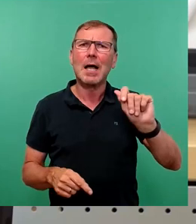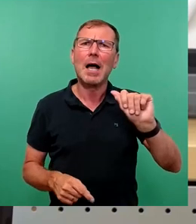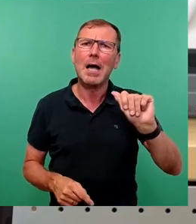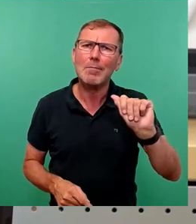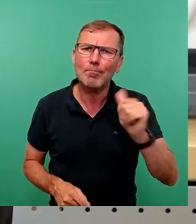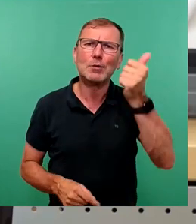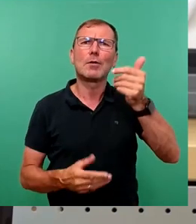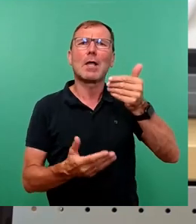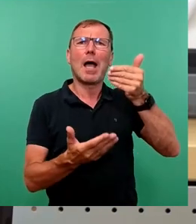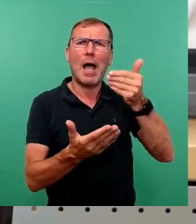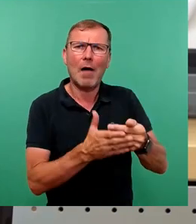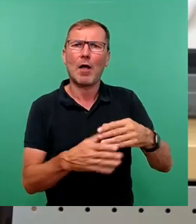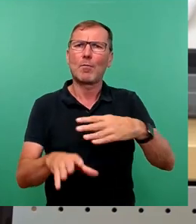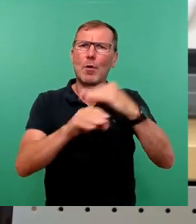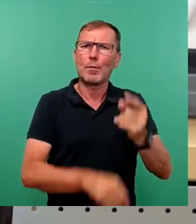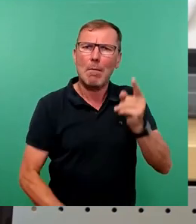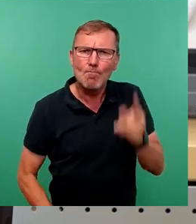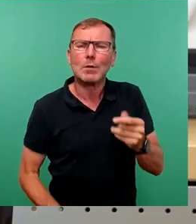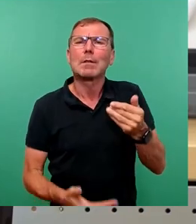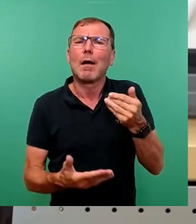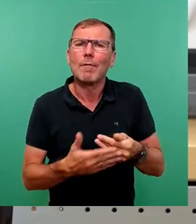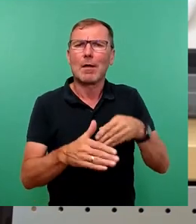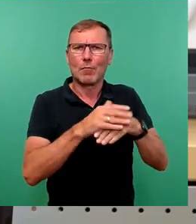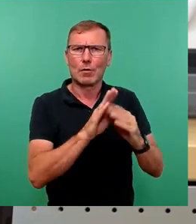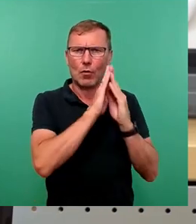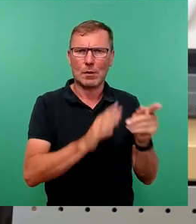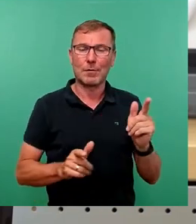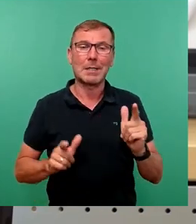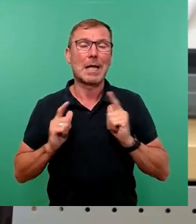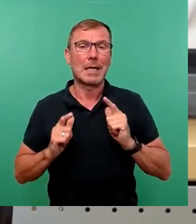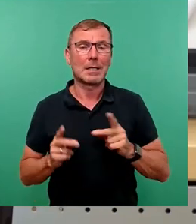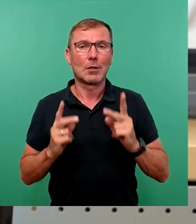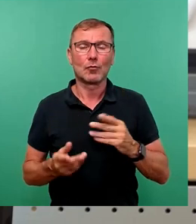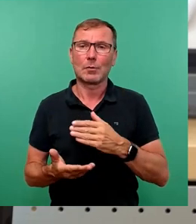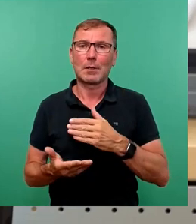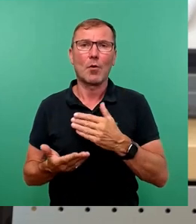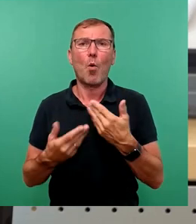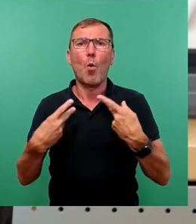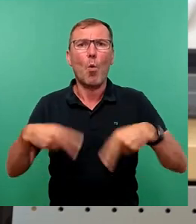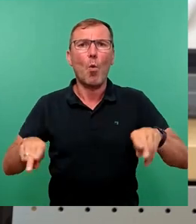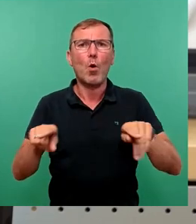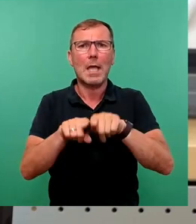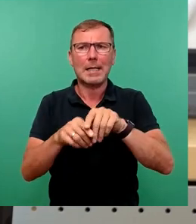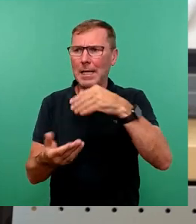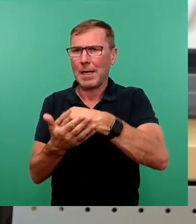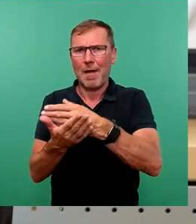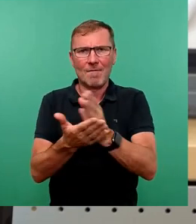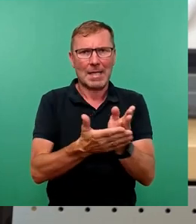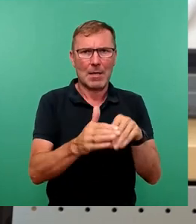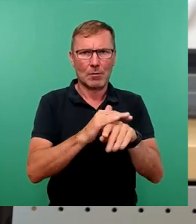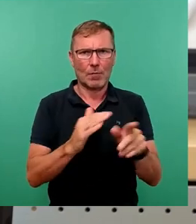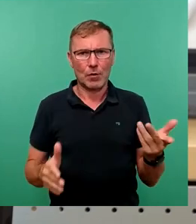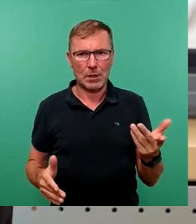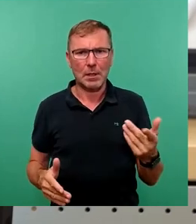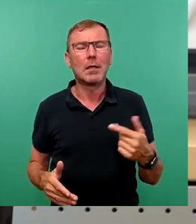Aufgaben übernehmen müssen aufgrund der Flüchtlingsunterbringung, wir haben ja leider in dieser Stadt eine höchst ungleiche Verteilung der Flüchtlinge. Ich